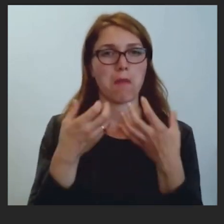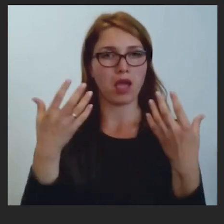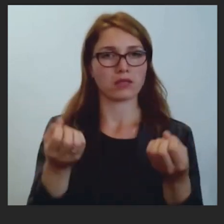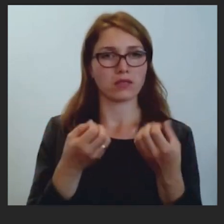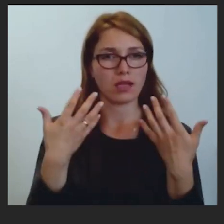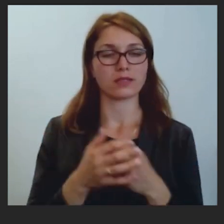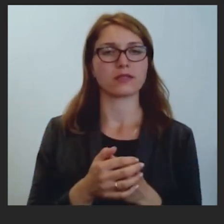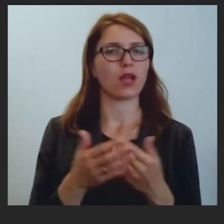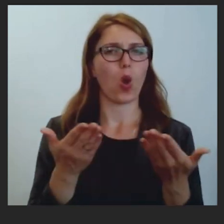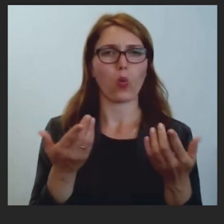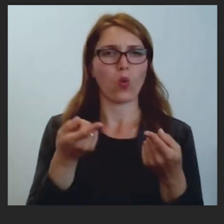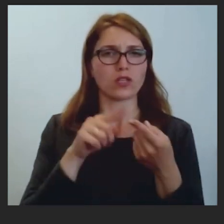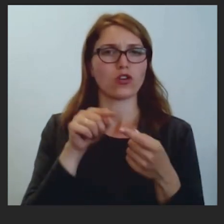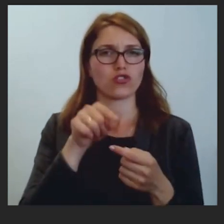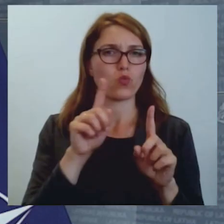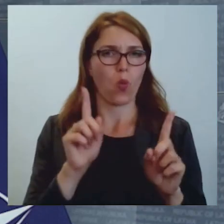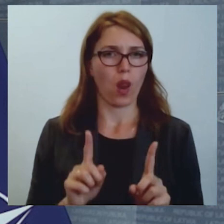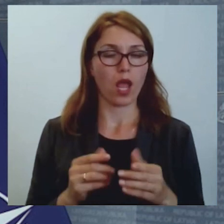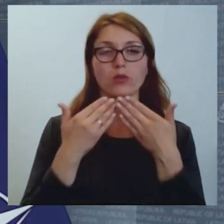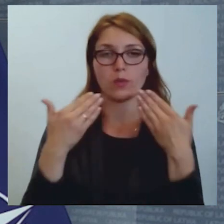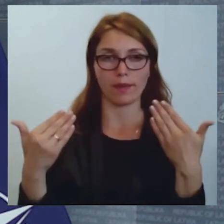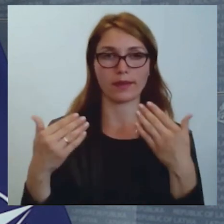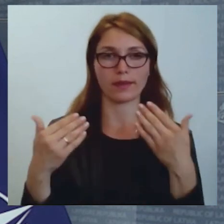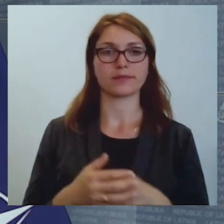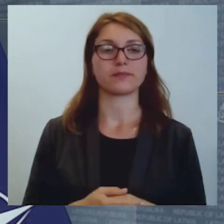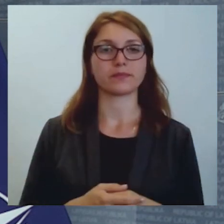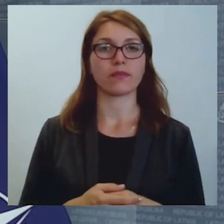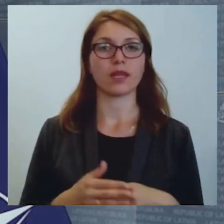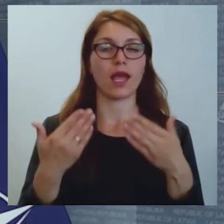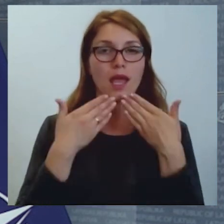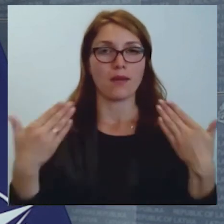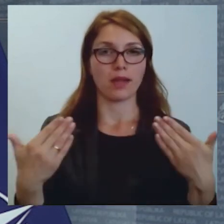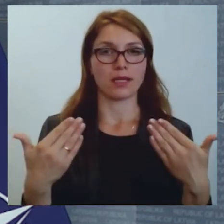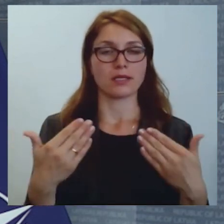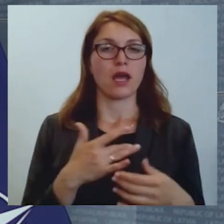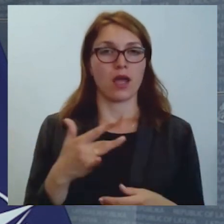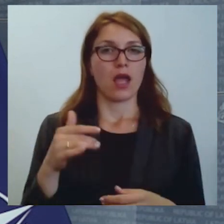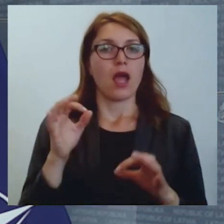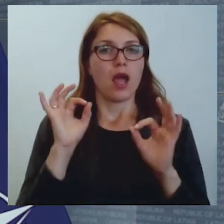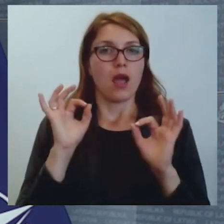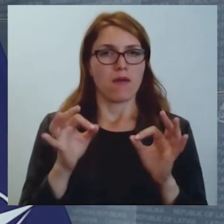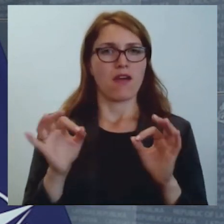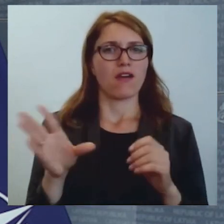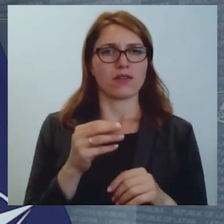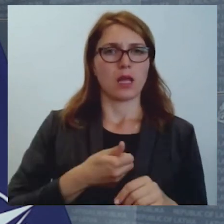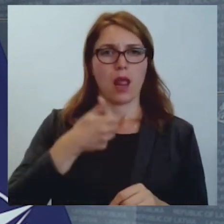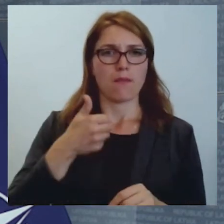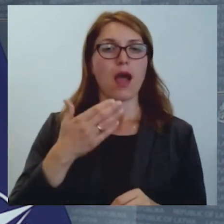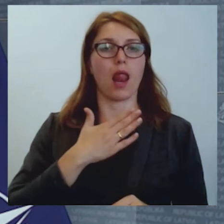Jā, kaut ko saistība ar šo jautājumu. Paldies. Paldies laikam te vietā būt vislabāk. Ja